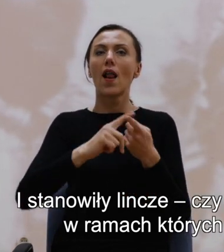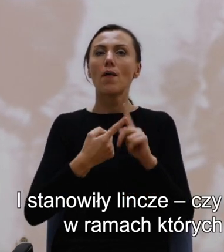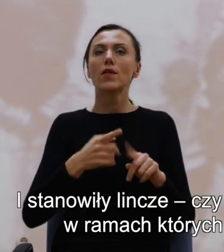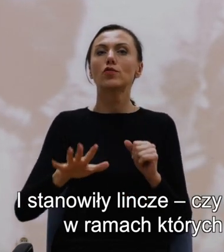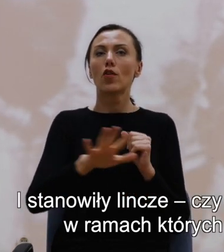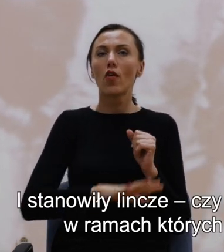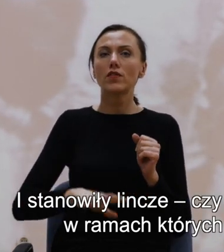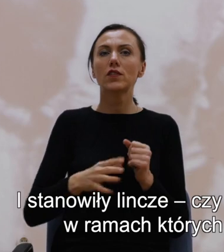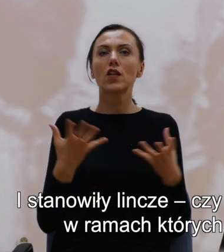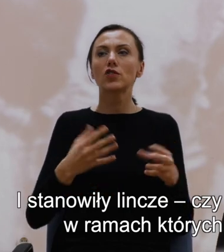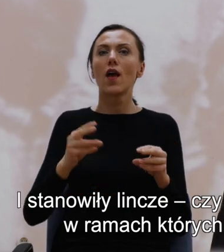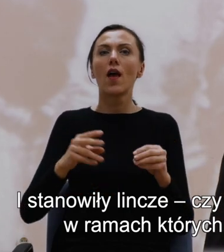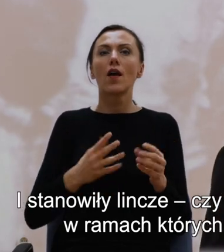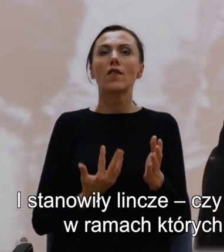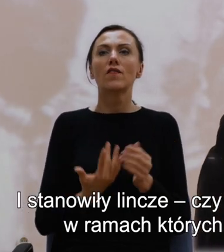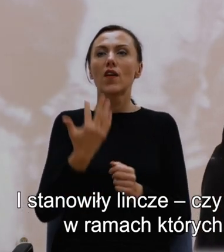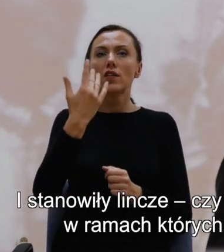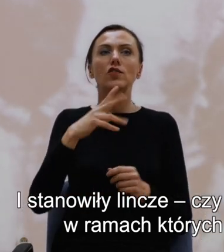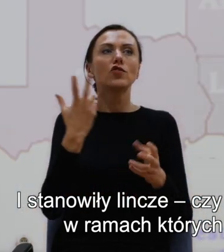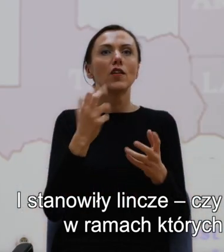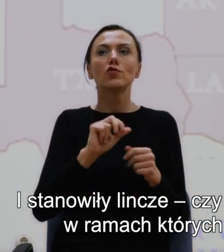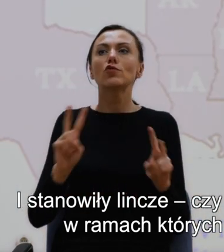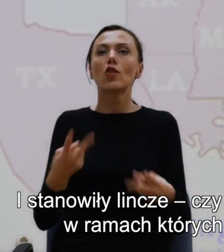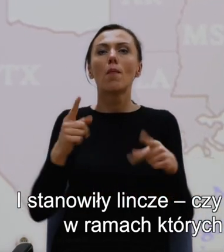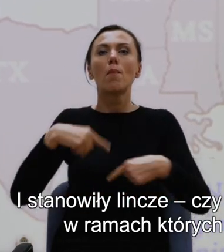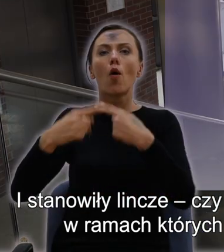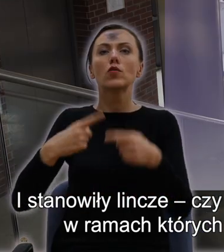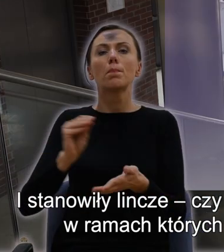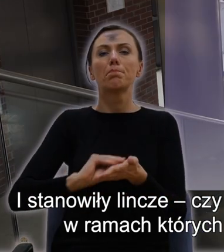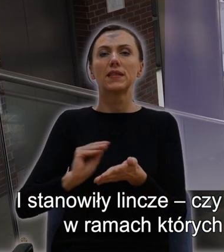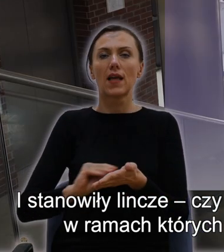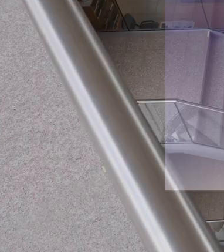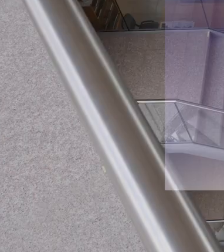ramach których wzrastali pisarze, o których zaraz będę mówił.